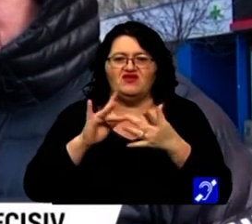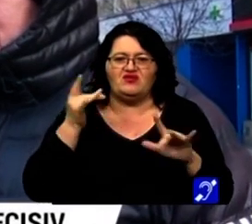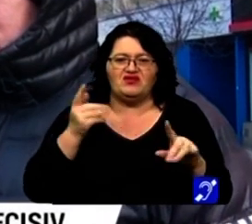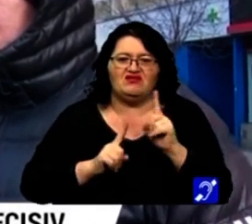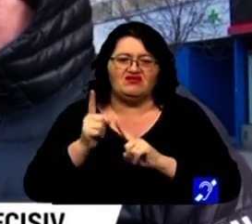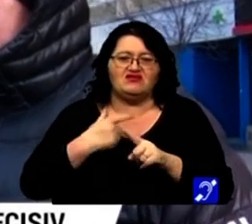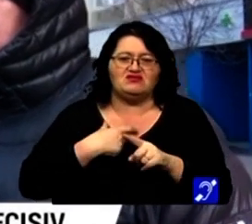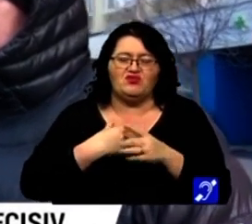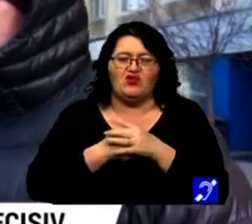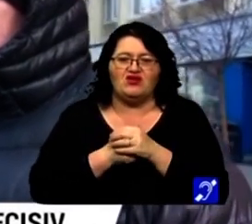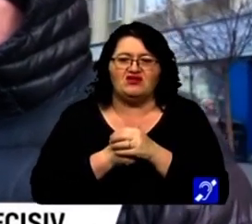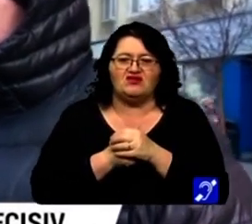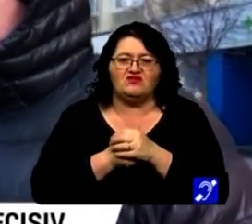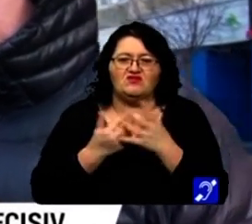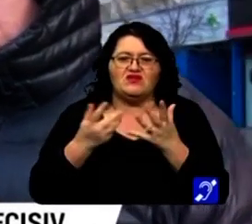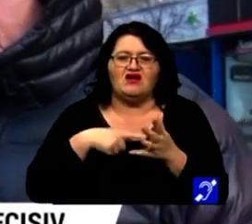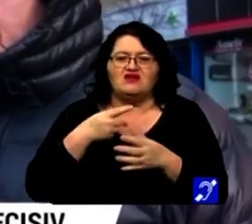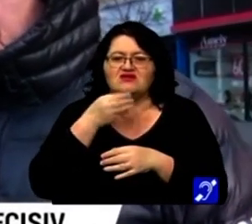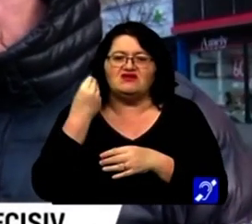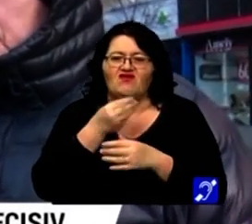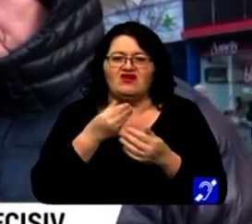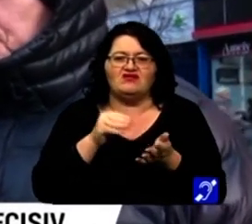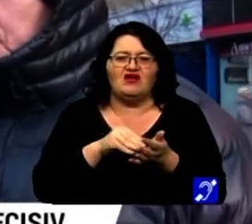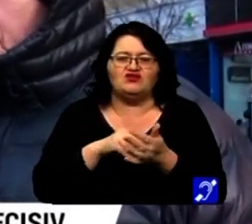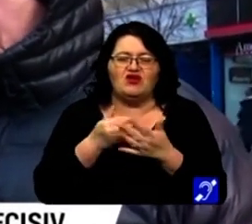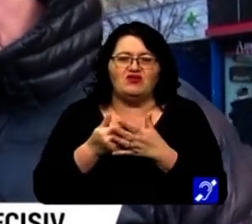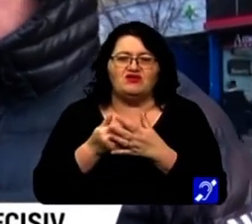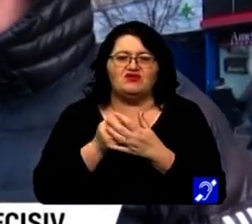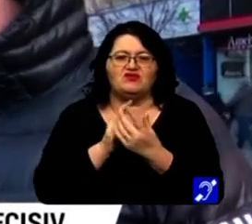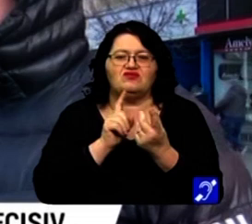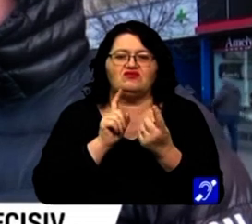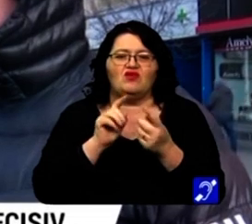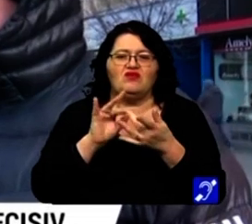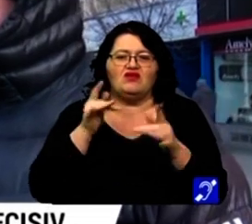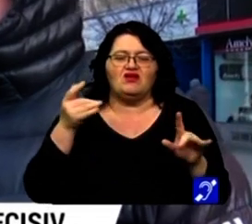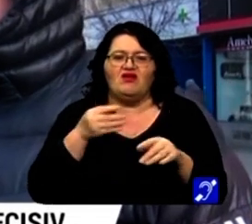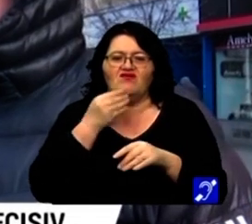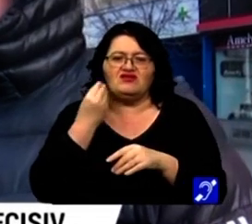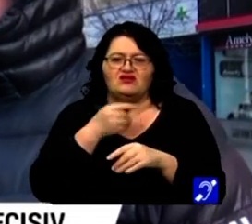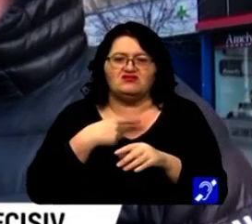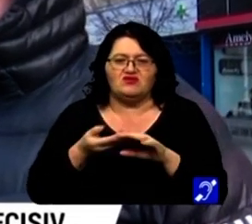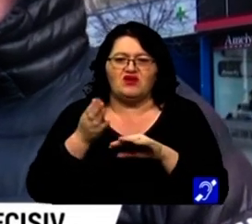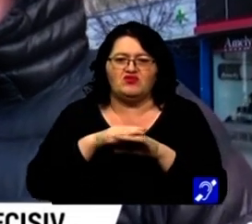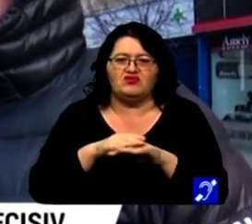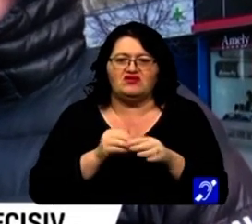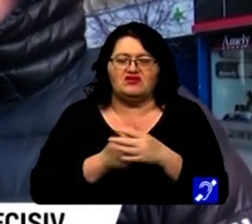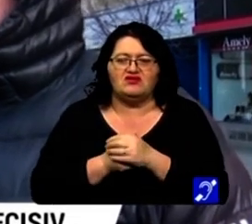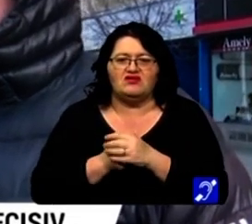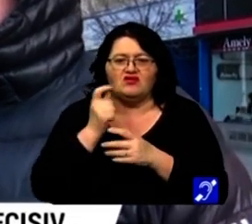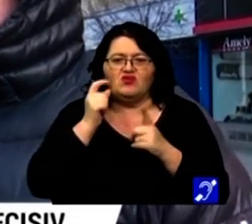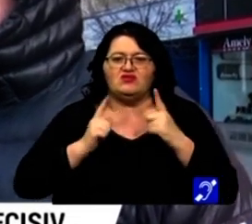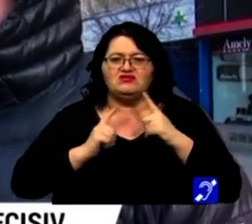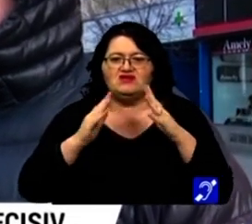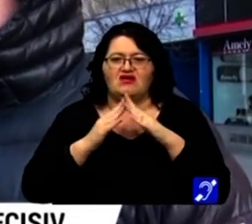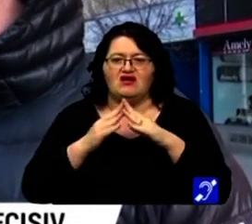dacă... Care sunt avantajele pentru dumneavoastră în online? Păi, sunt avantajele de ambele părți. Căci omul sta